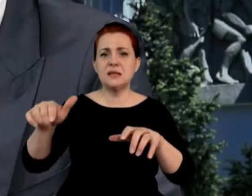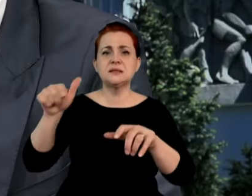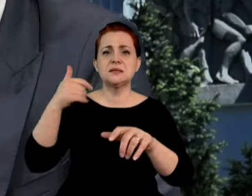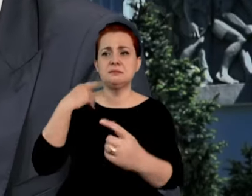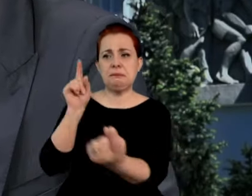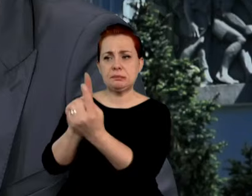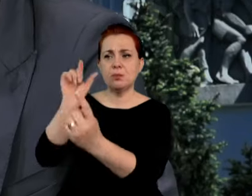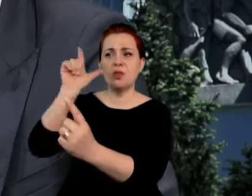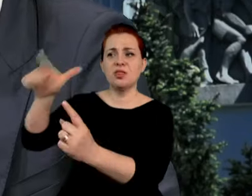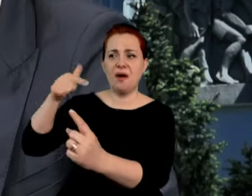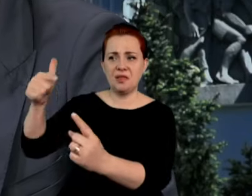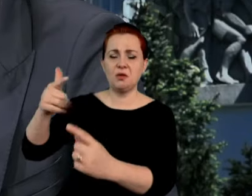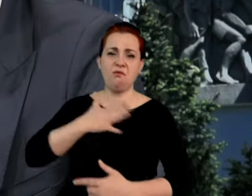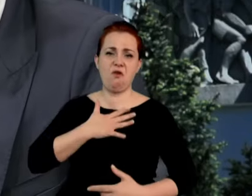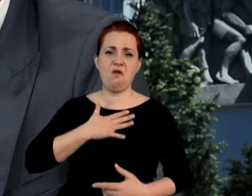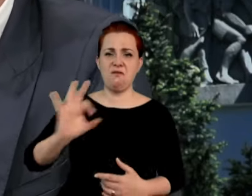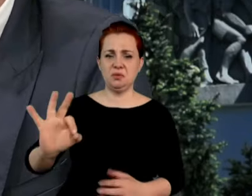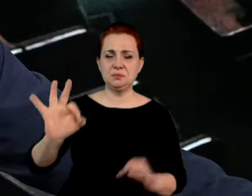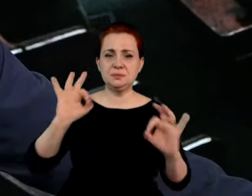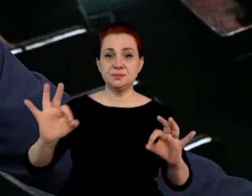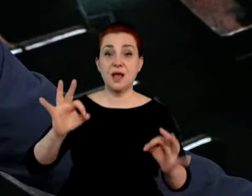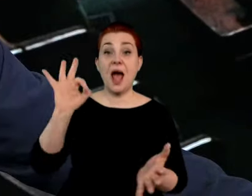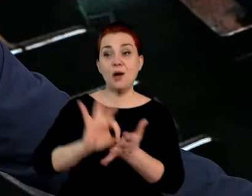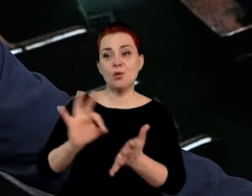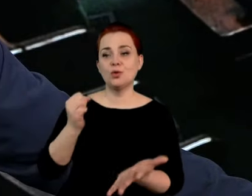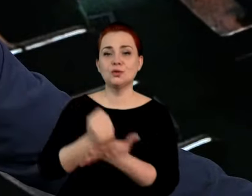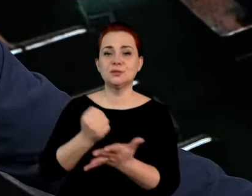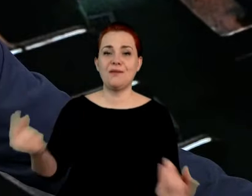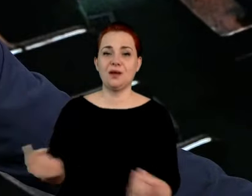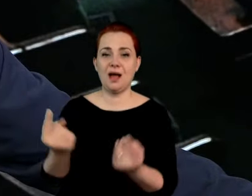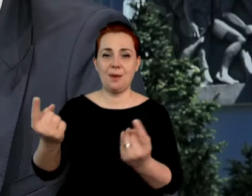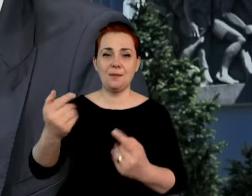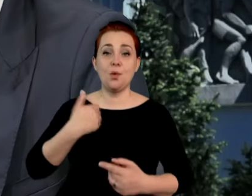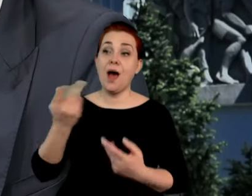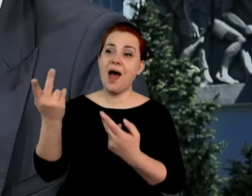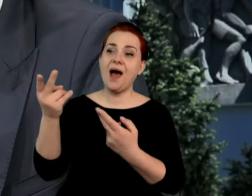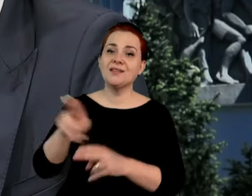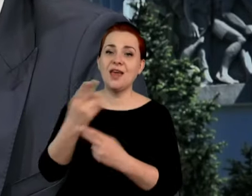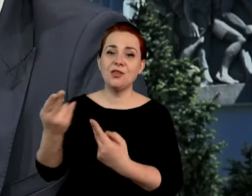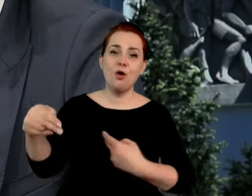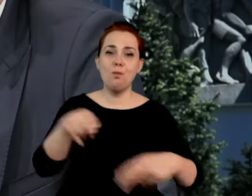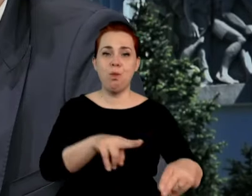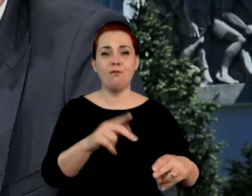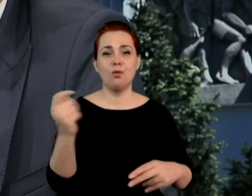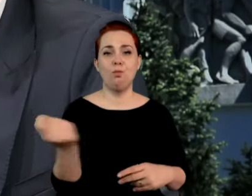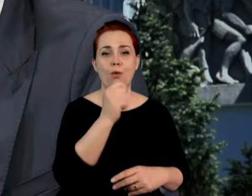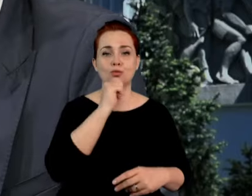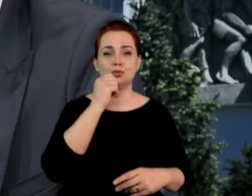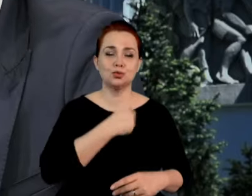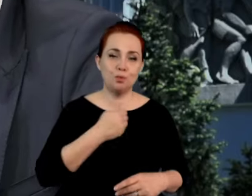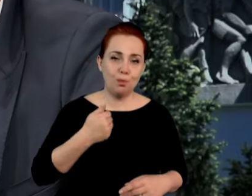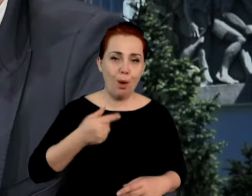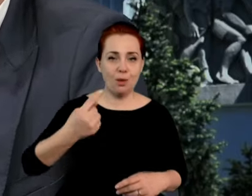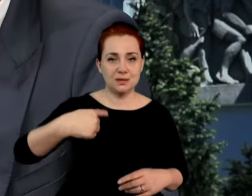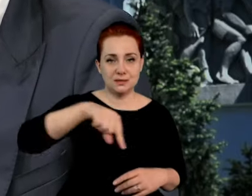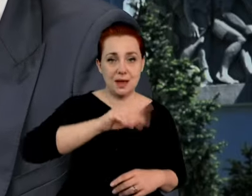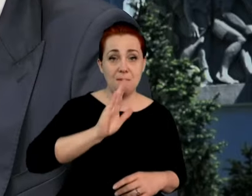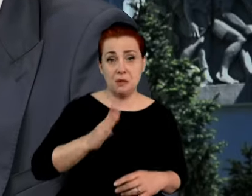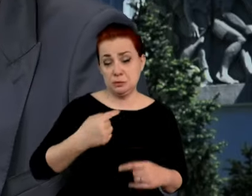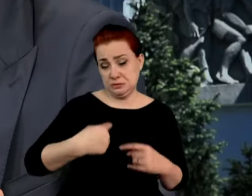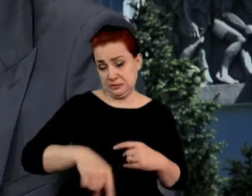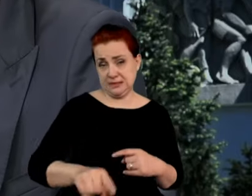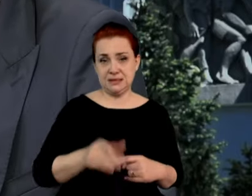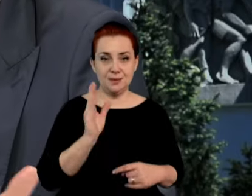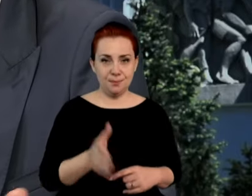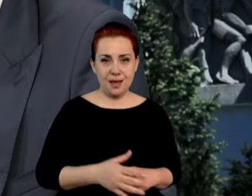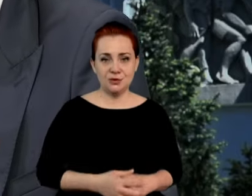bardzo dobrej formie. Omawialiśmy akurat kwestie kampanijne swoją drogą. Kiedy wróci nasz szlak kampanijny? Nie wiem, to pewnie nastąpi w jakimś najbliższym czasie. Ale my przecież ten